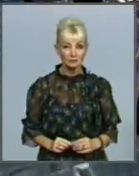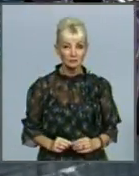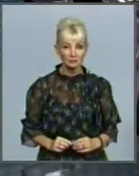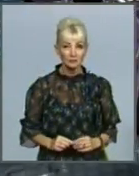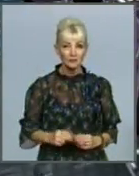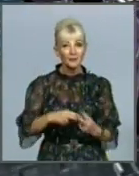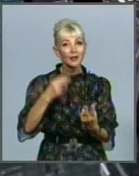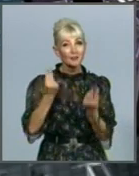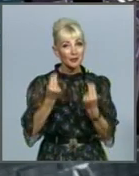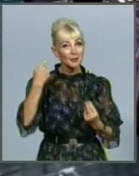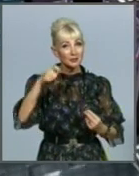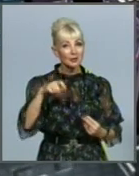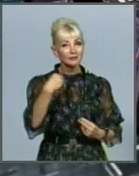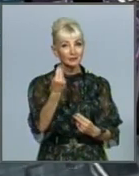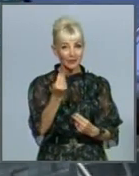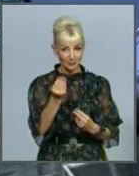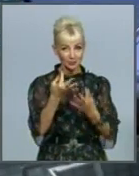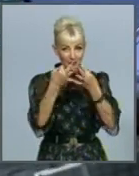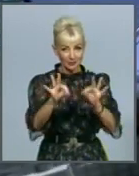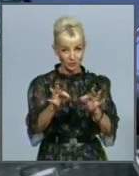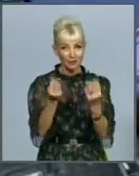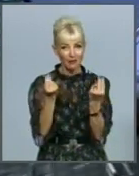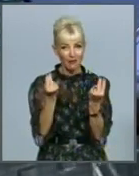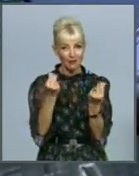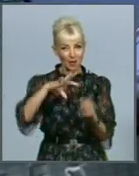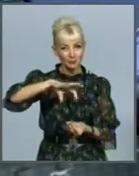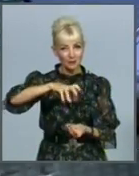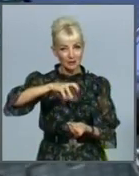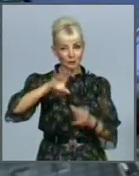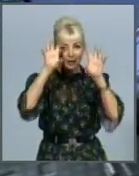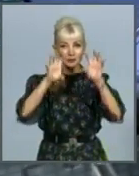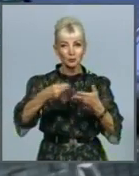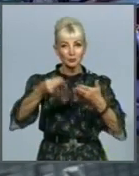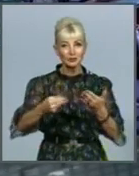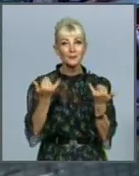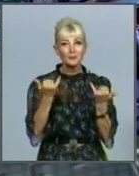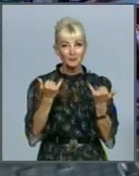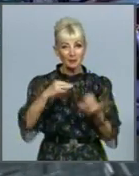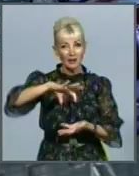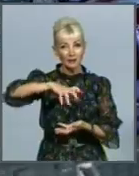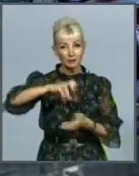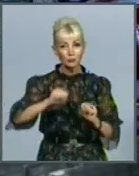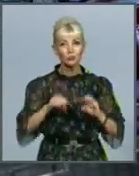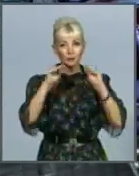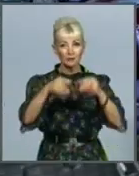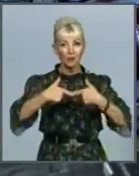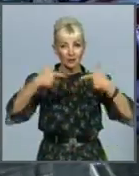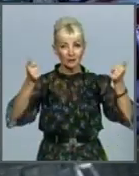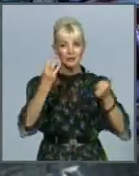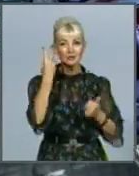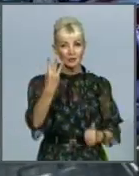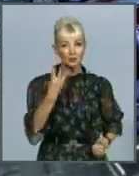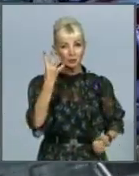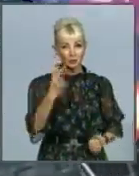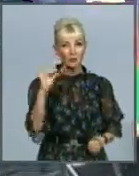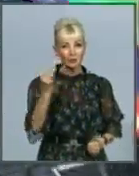Пограємо. Президент дає зелене світло гральному бізнесу. Закон підписано, і тепер гральні автомати можна встановлювати у готелях з трьома, чотирма